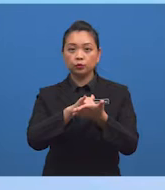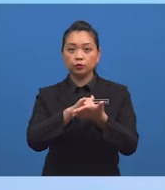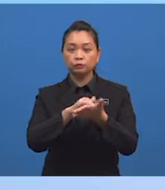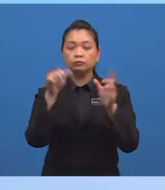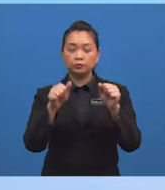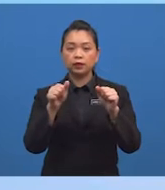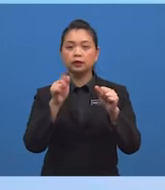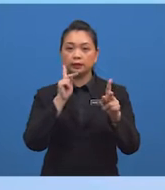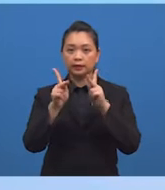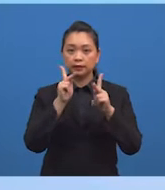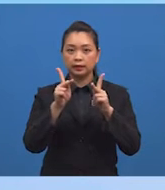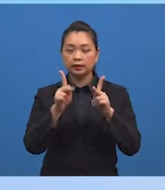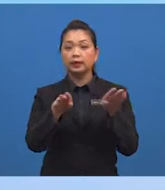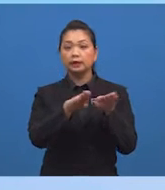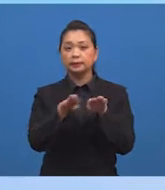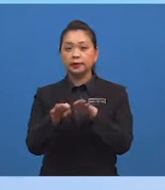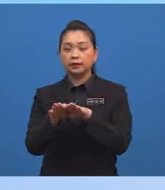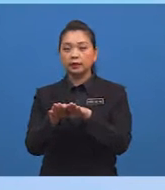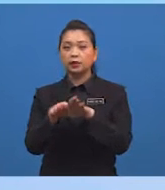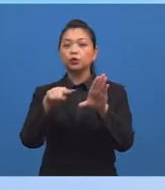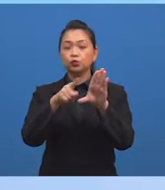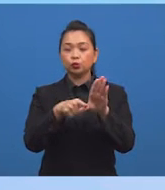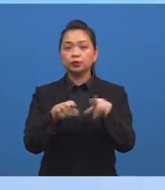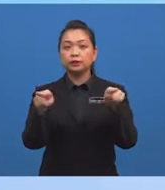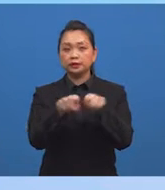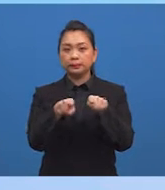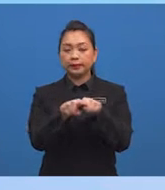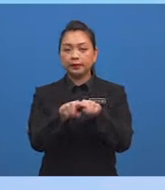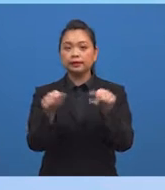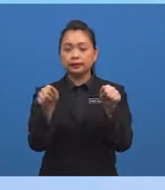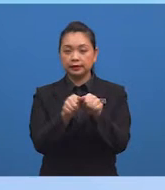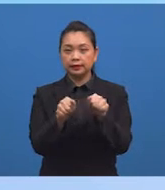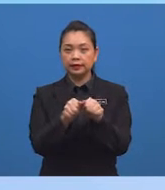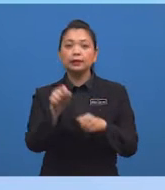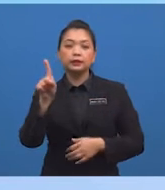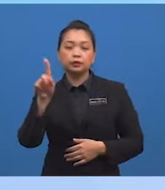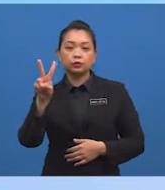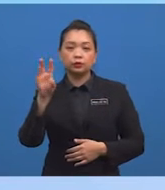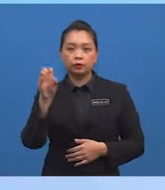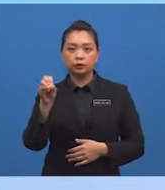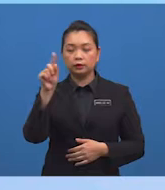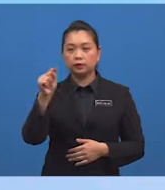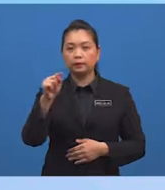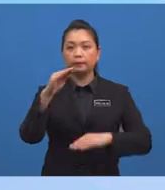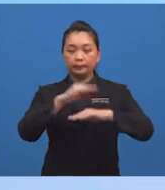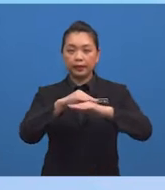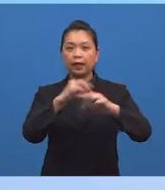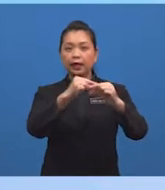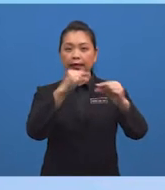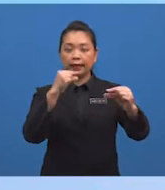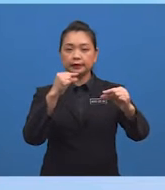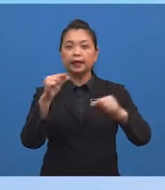dikatakan sebagai sudut sepadan dengan 124 darjah pada